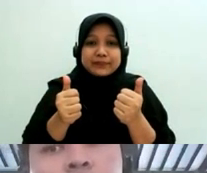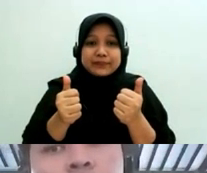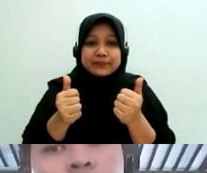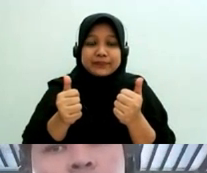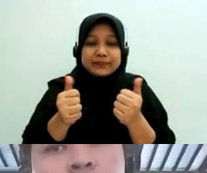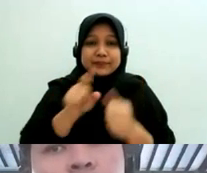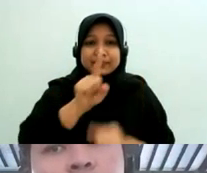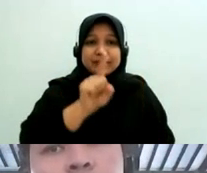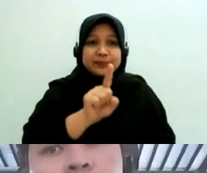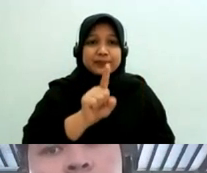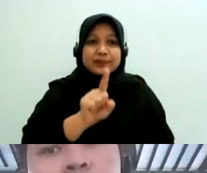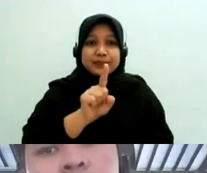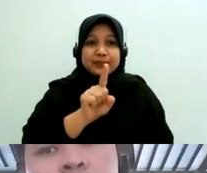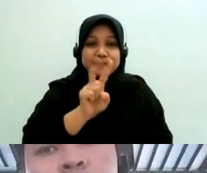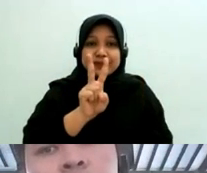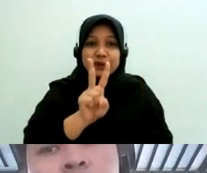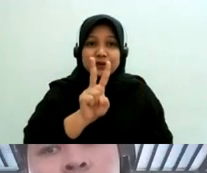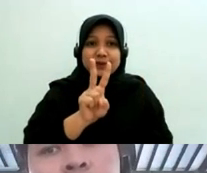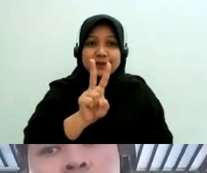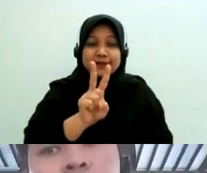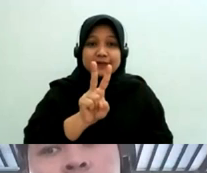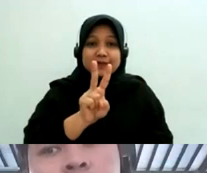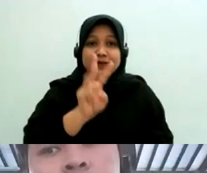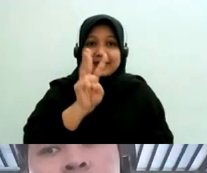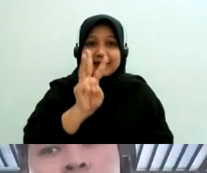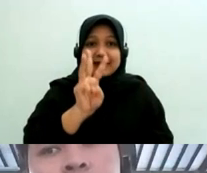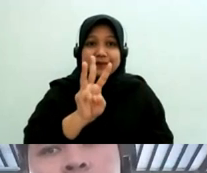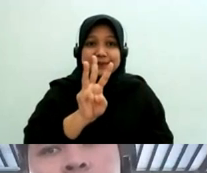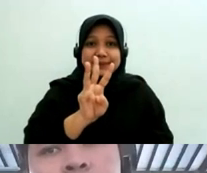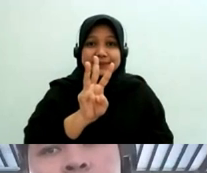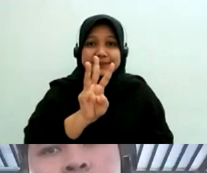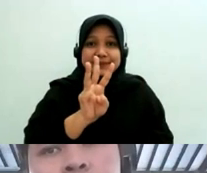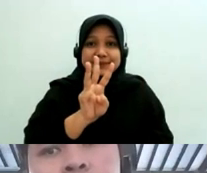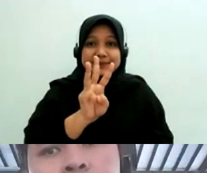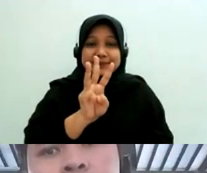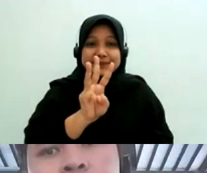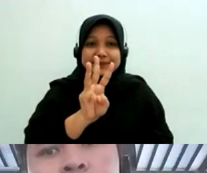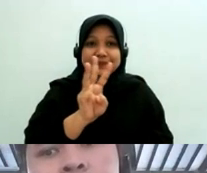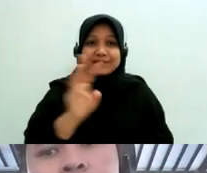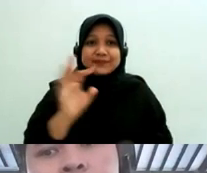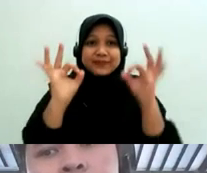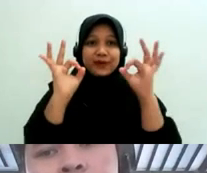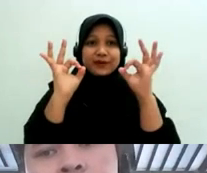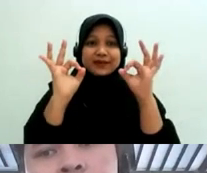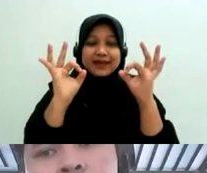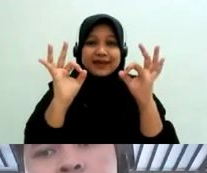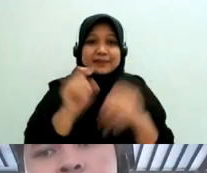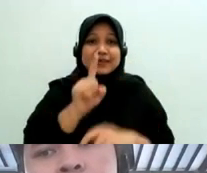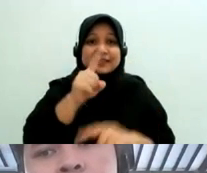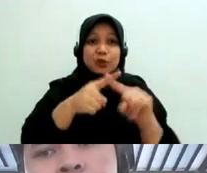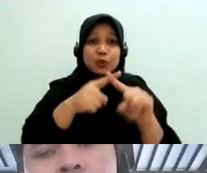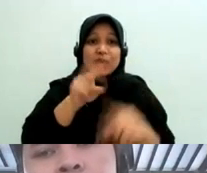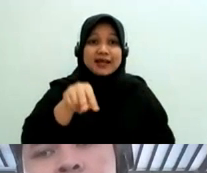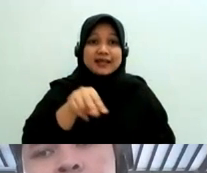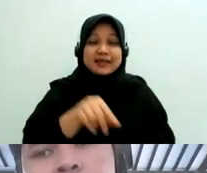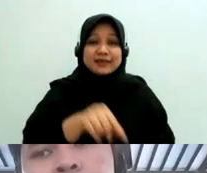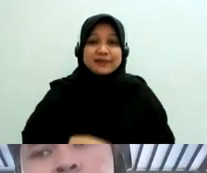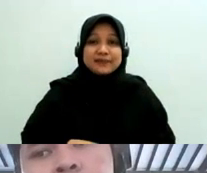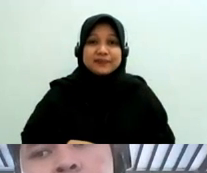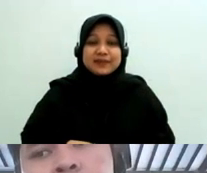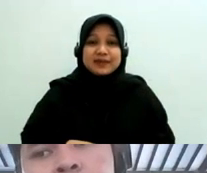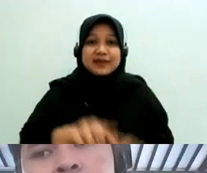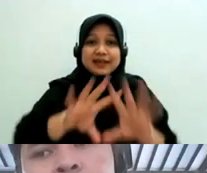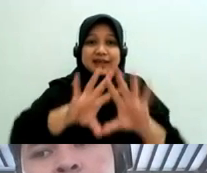2 2 3 oke satu kali lagi inklusi